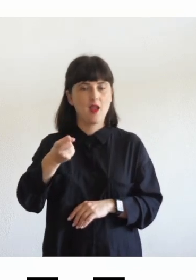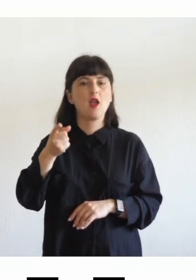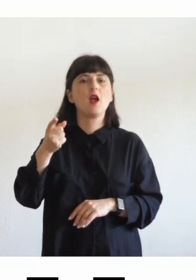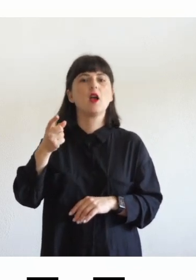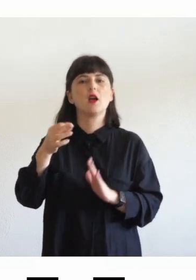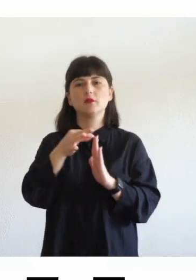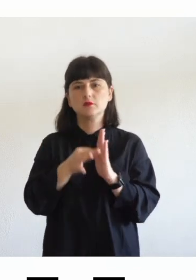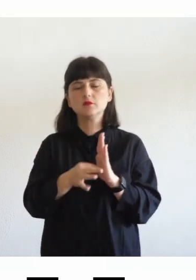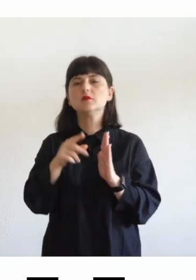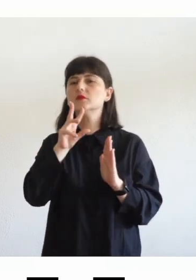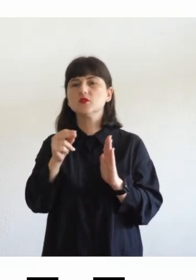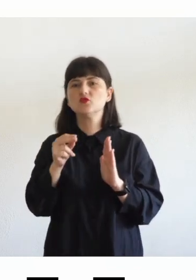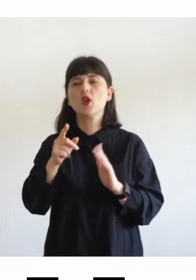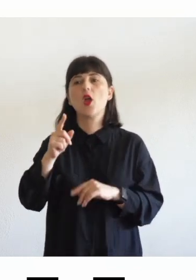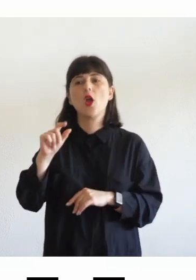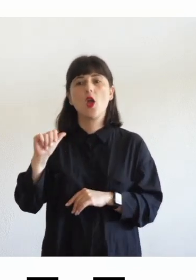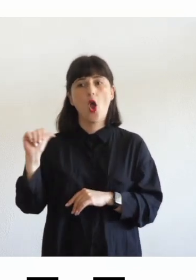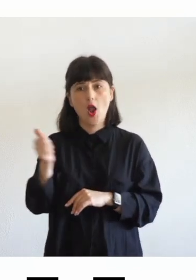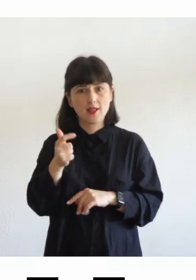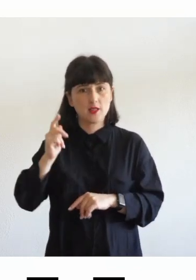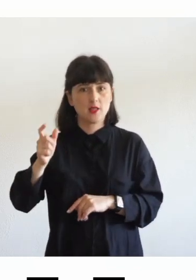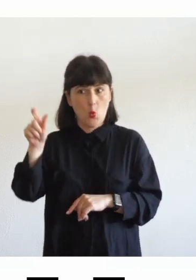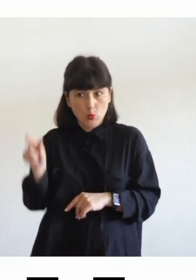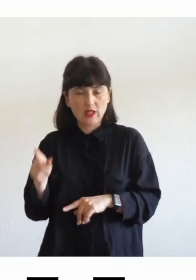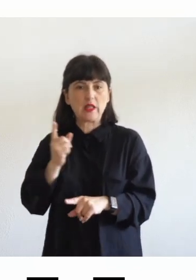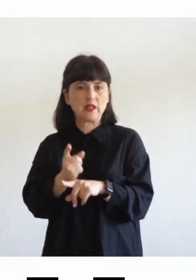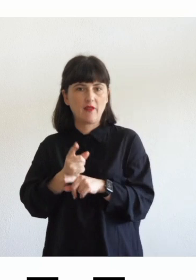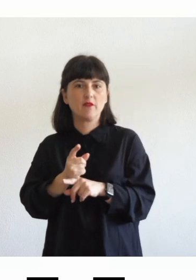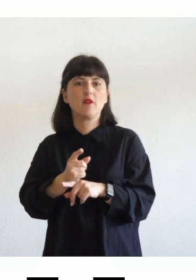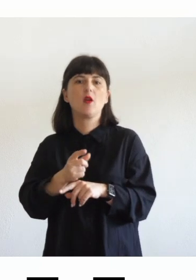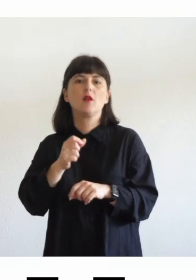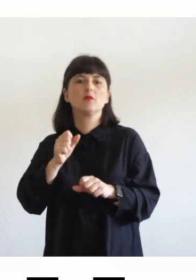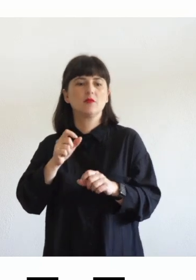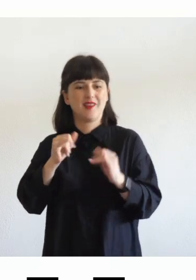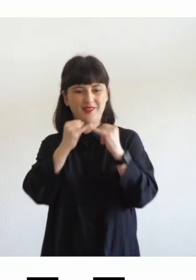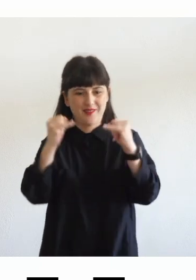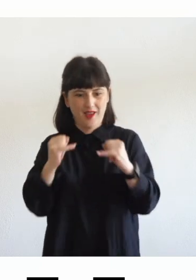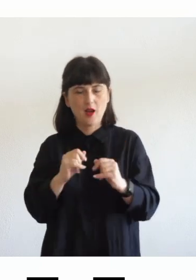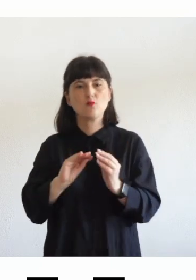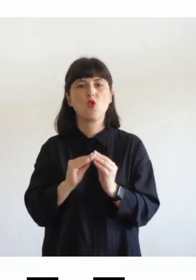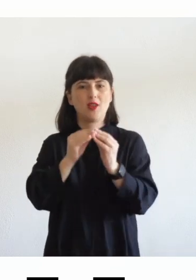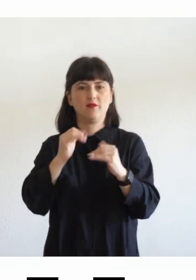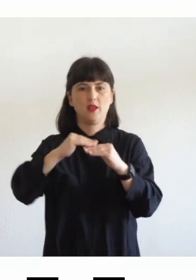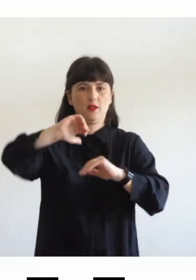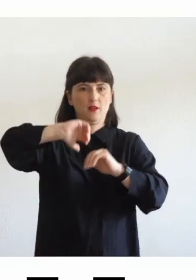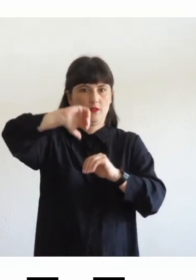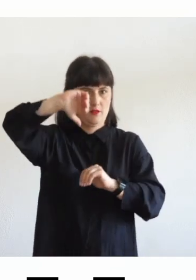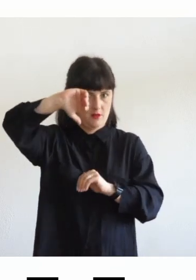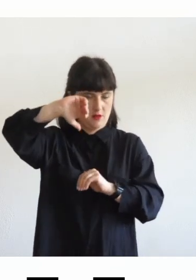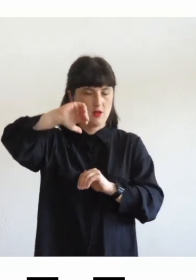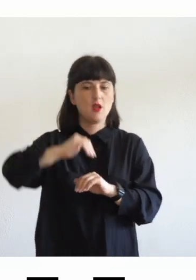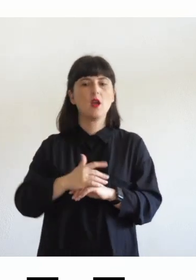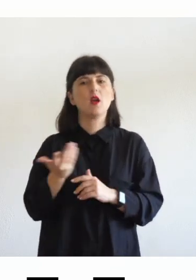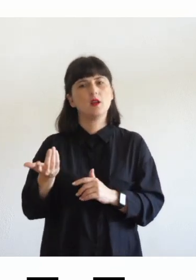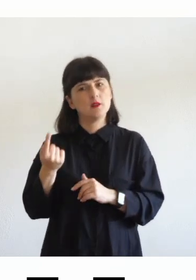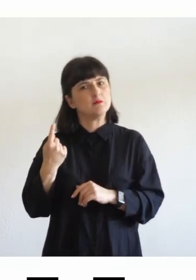modificare l'interlinea questo però crea un problema sia per quello che vi dicevo prima perché innanzitutto